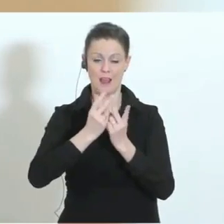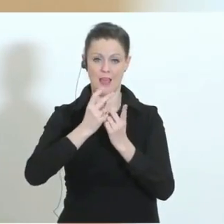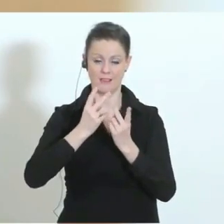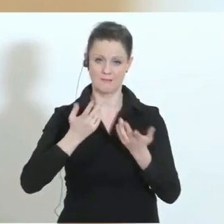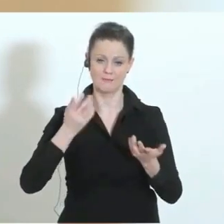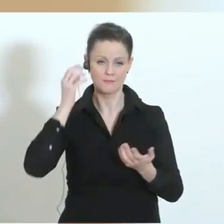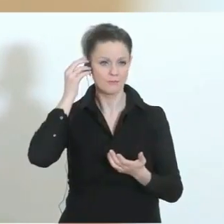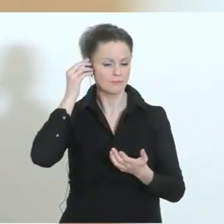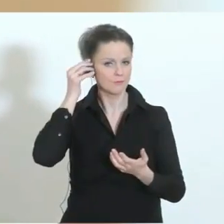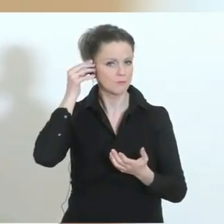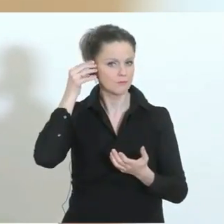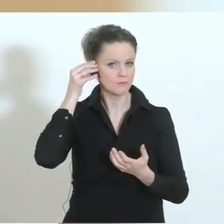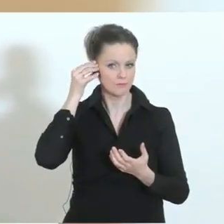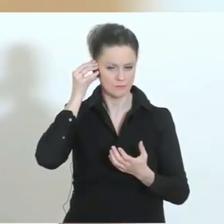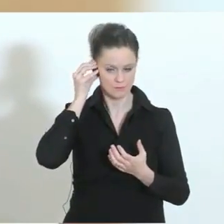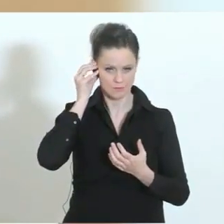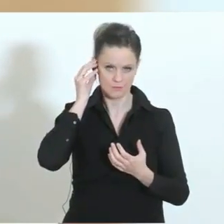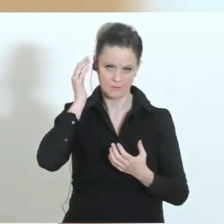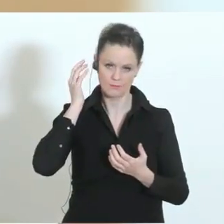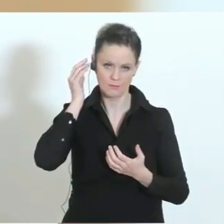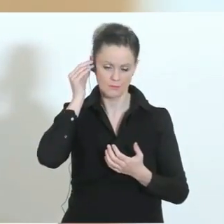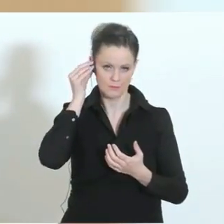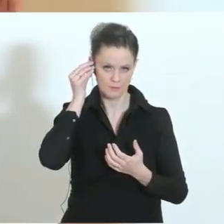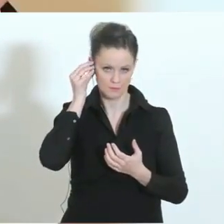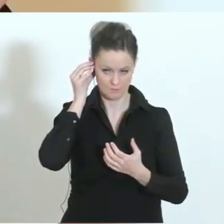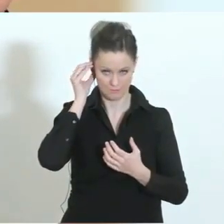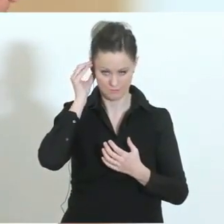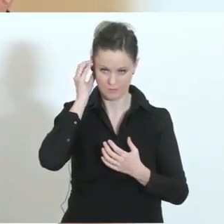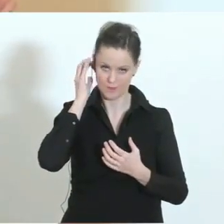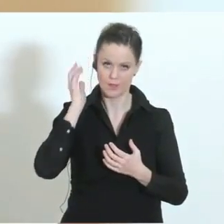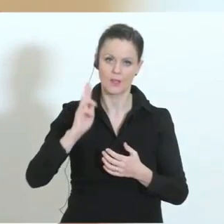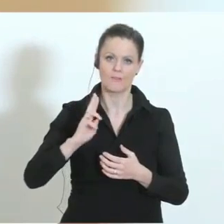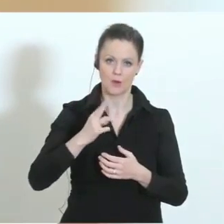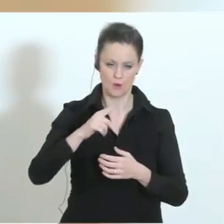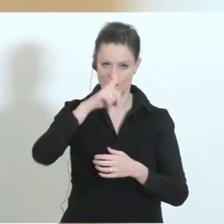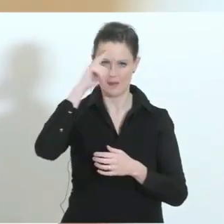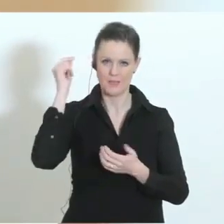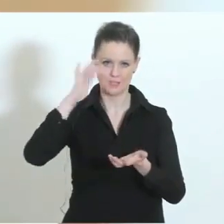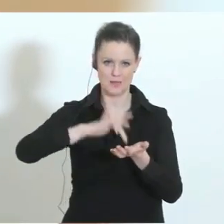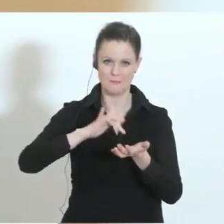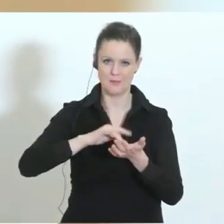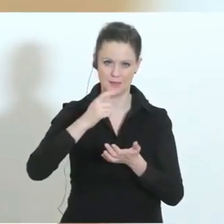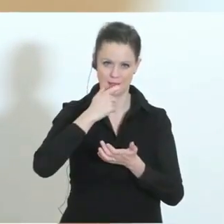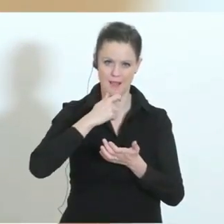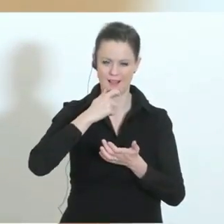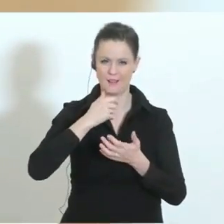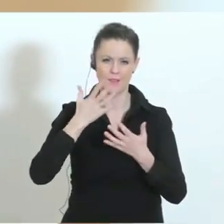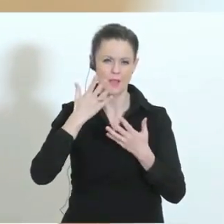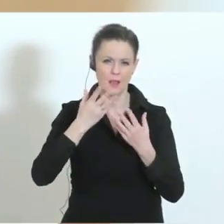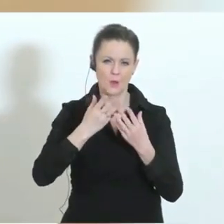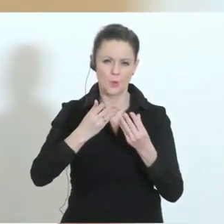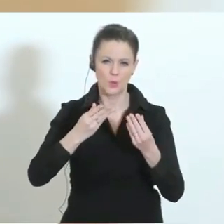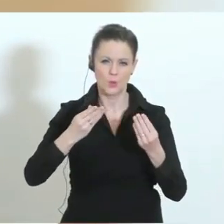Warum ist das viel besser? Weil Menschen in diesem Mittelalter eher milde Krankheitsverläufe